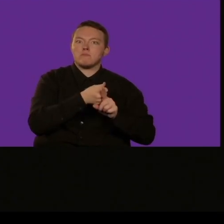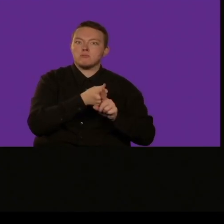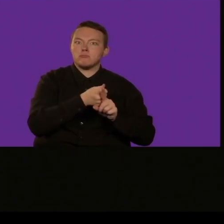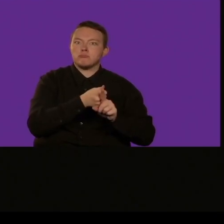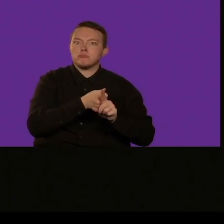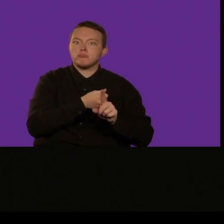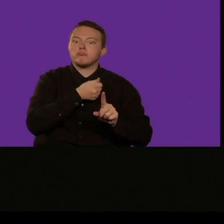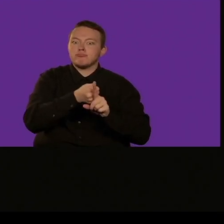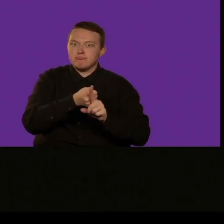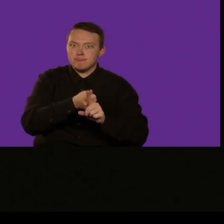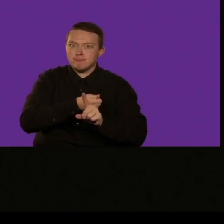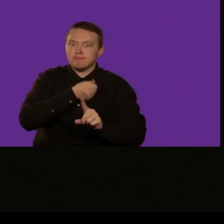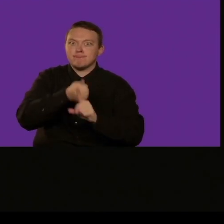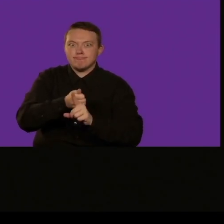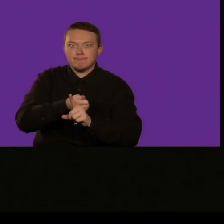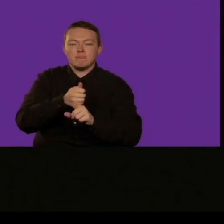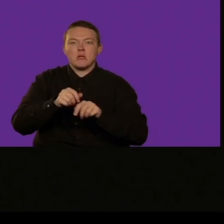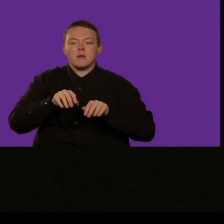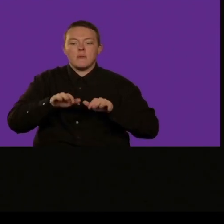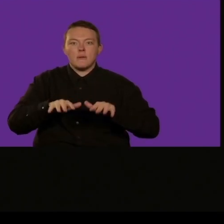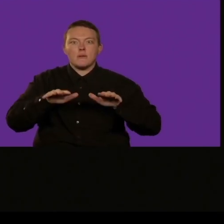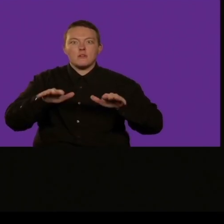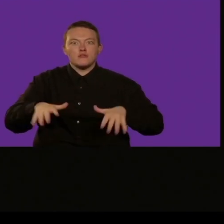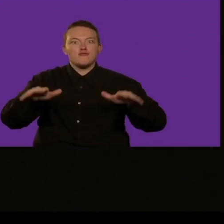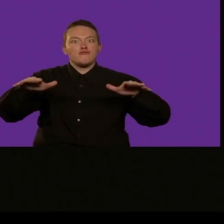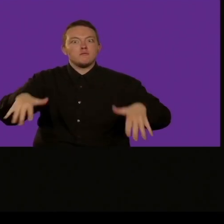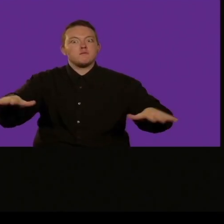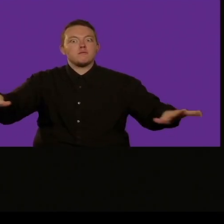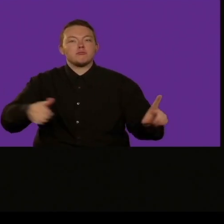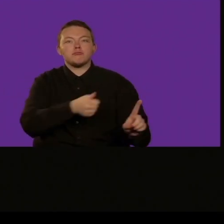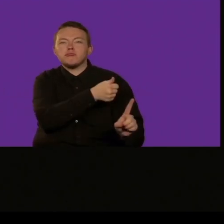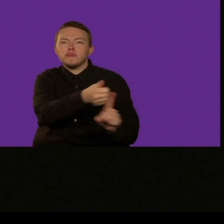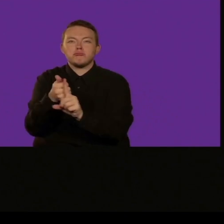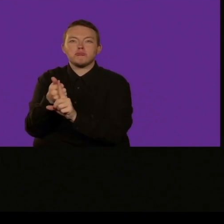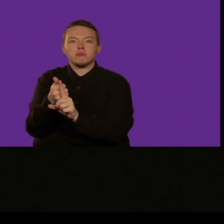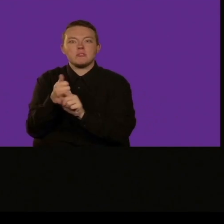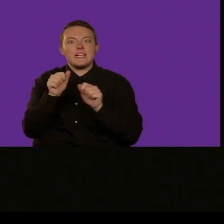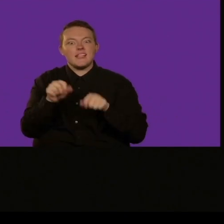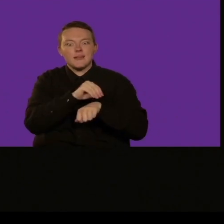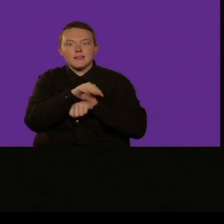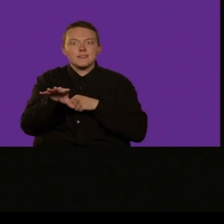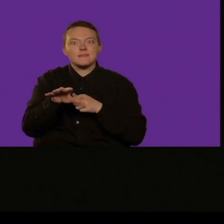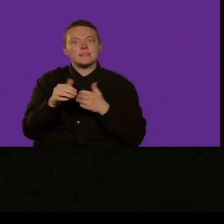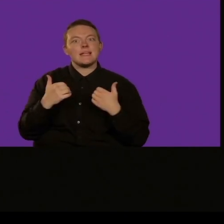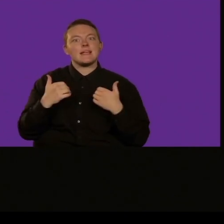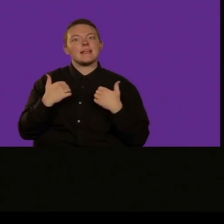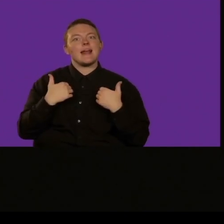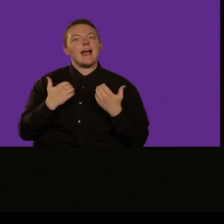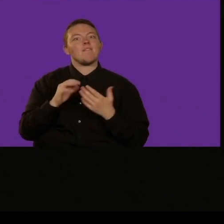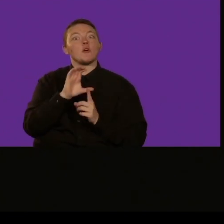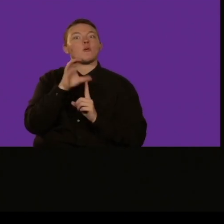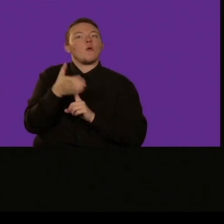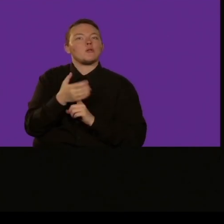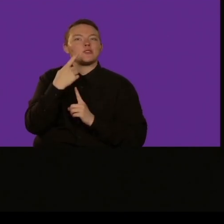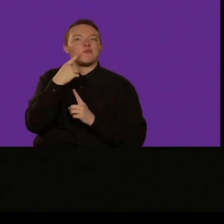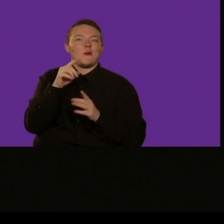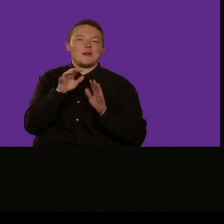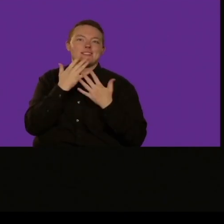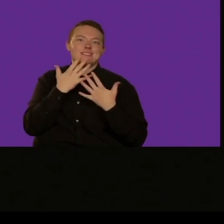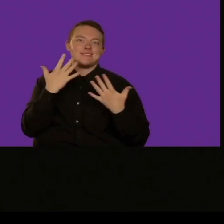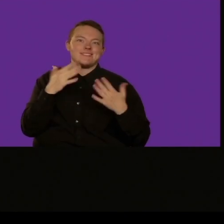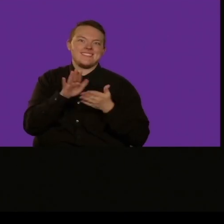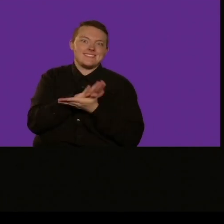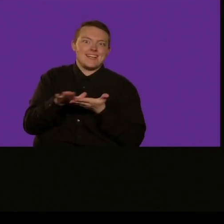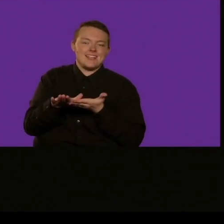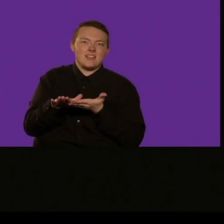disperatamente oggi vorrei condividere con voi parte di una conversazione con Alicia di una settimana fa